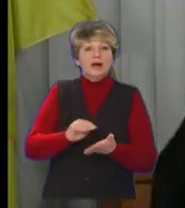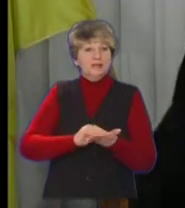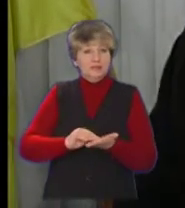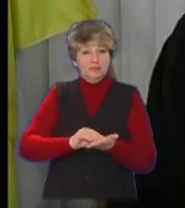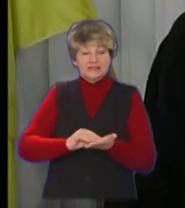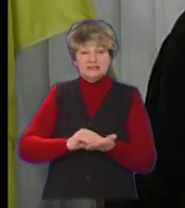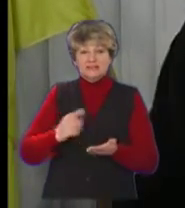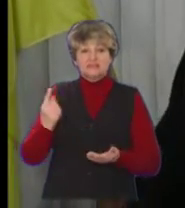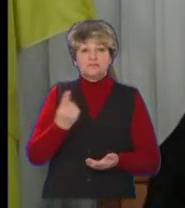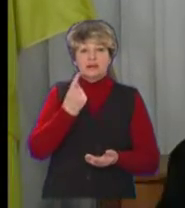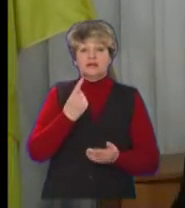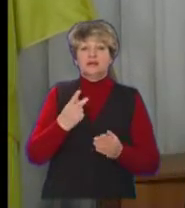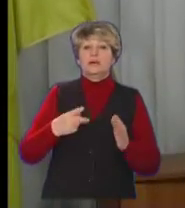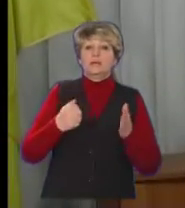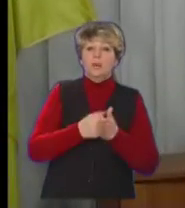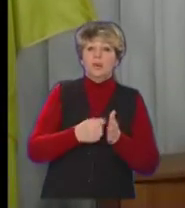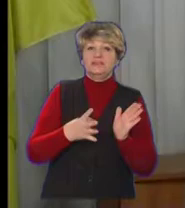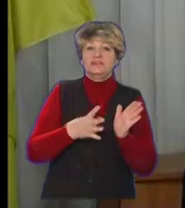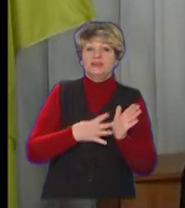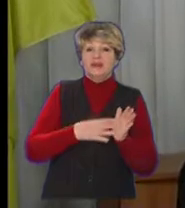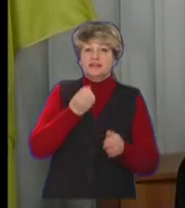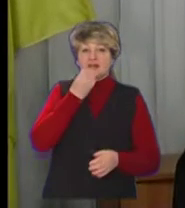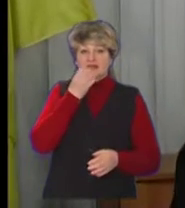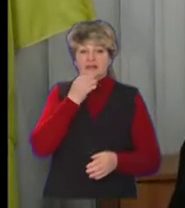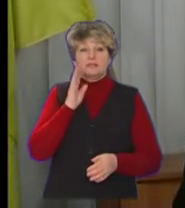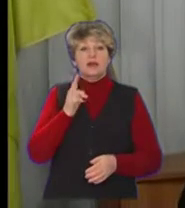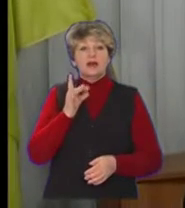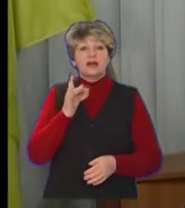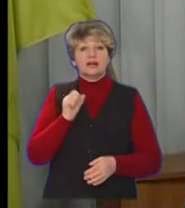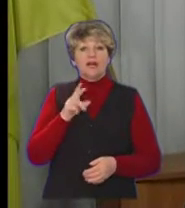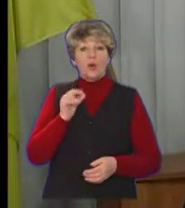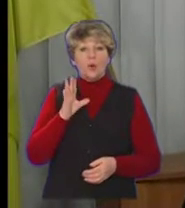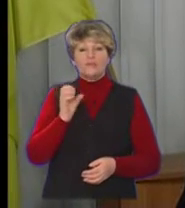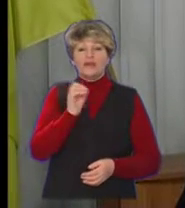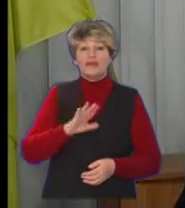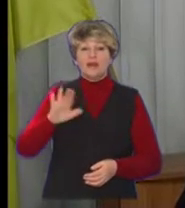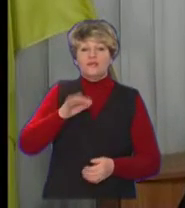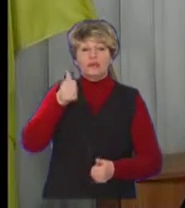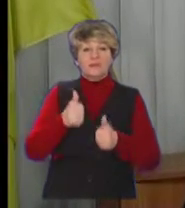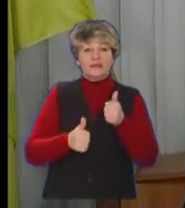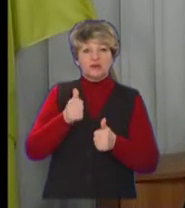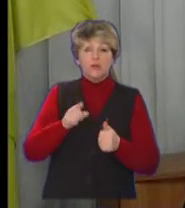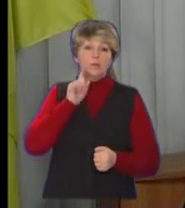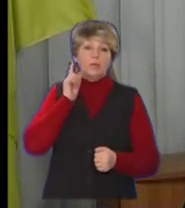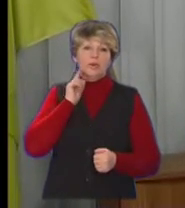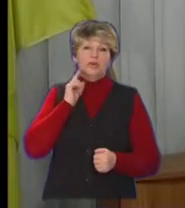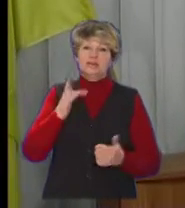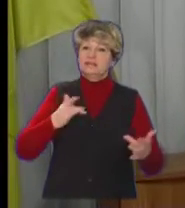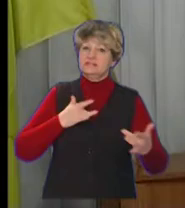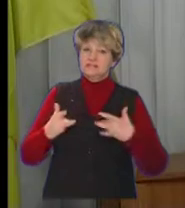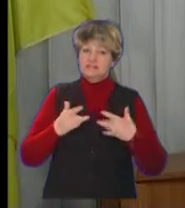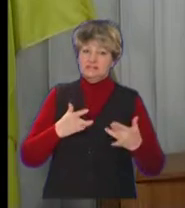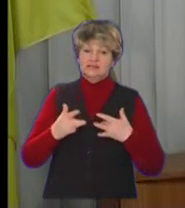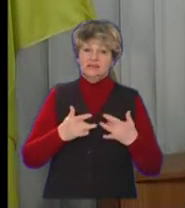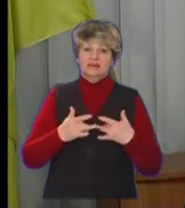така також репетиція, з 1 по 9 квітня буде у Кракові європейський конкурс молодіжних вистав,